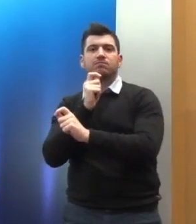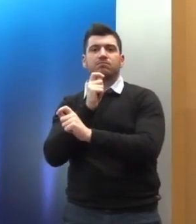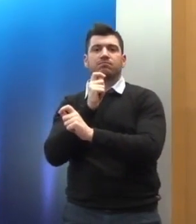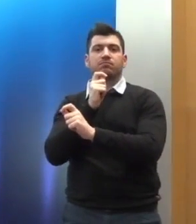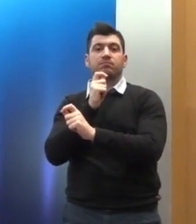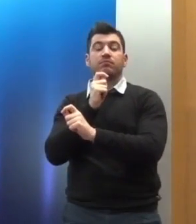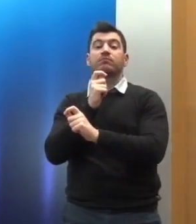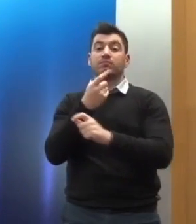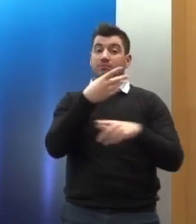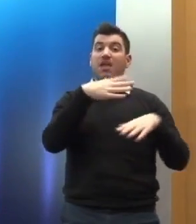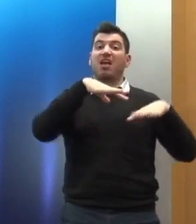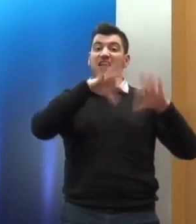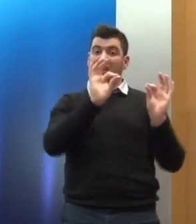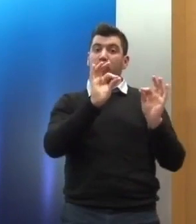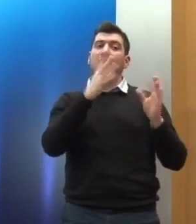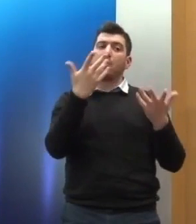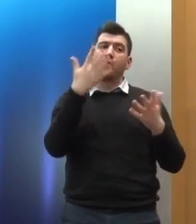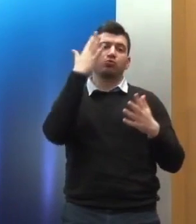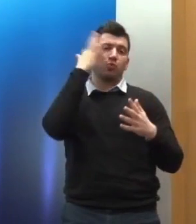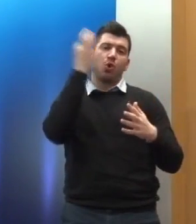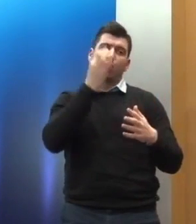Ας ξεκινήσουμε από τα αυτονόητα.